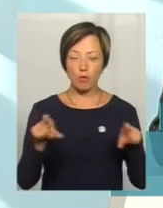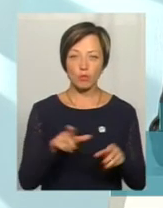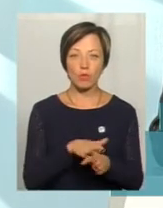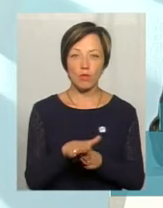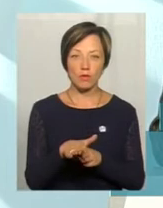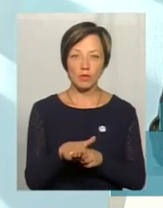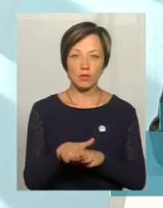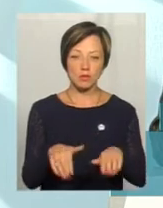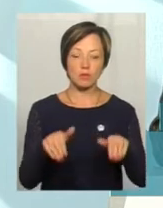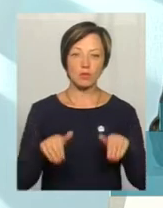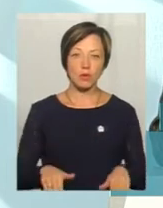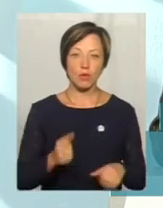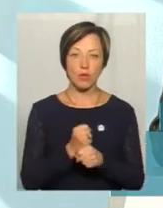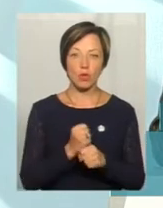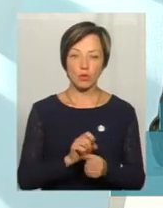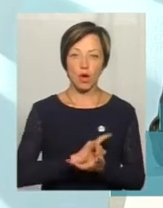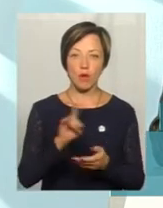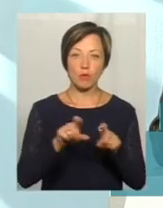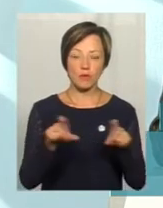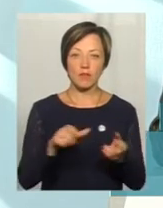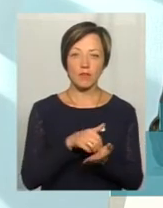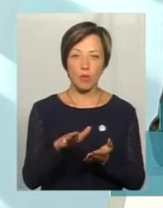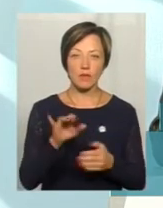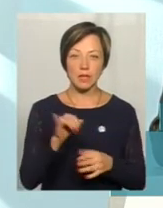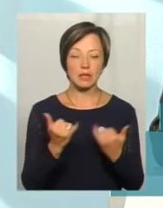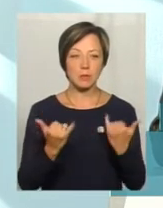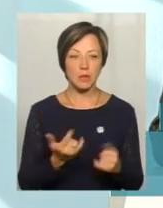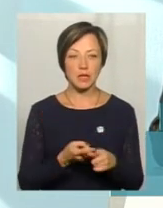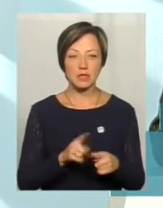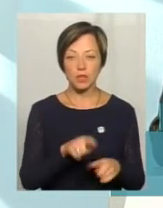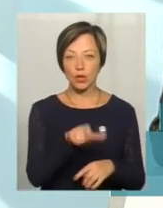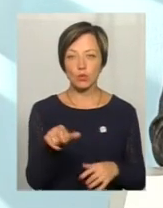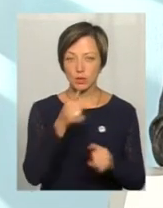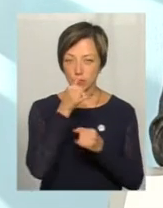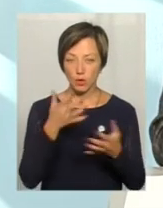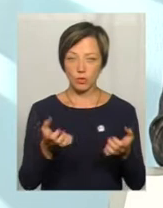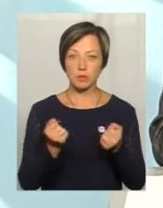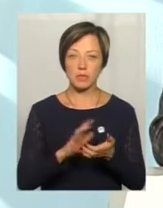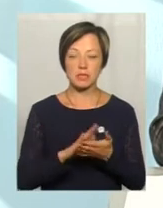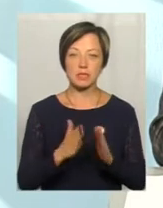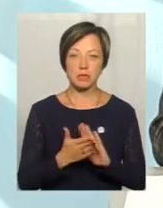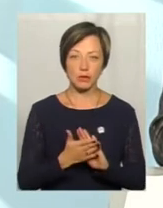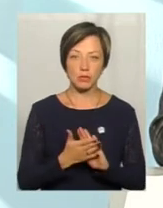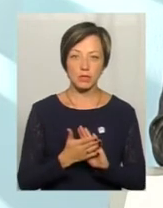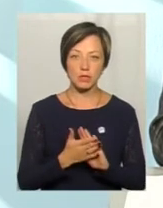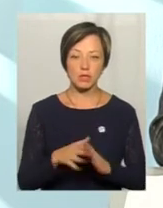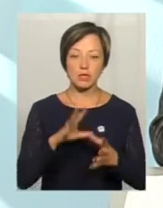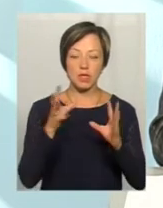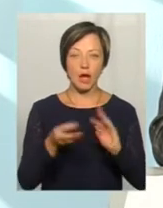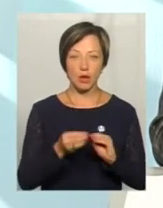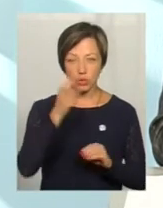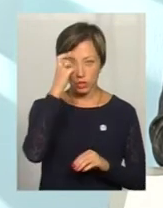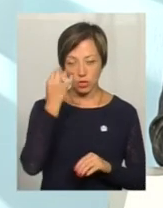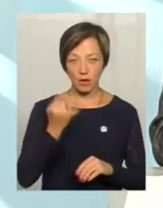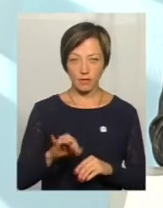саботував роботу аеропорта, відмовився, і тепер ці люди не змогли отримати статус загальнодержавний.